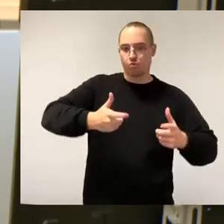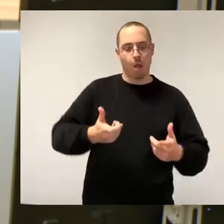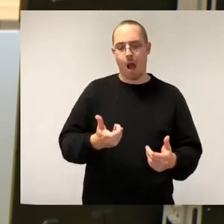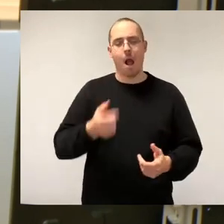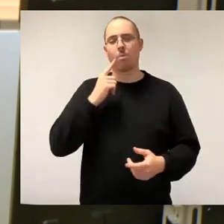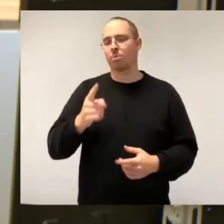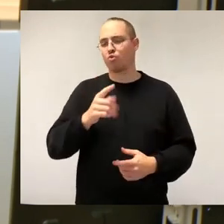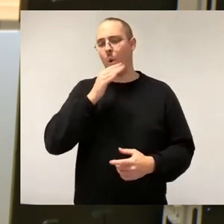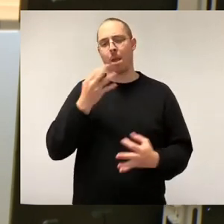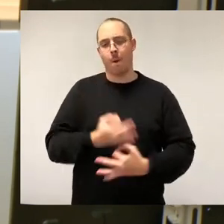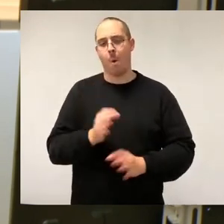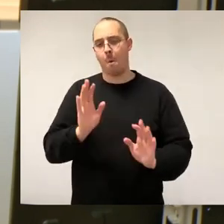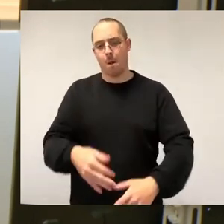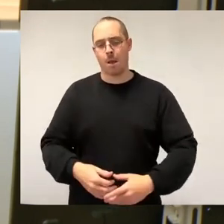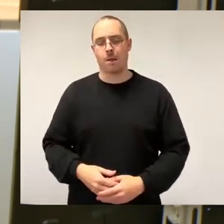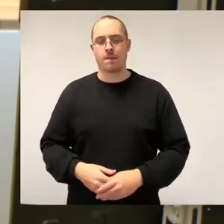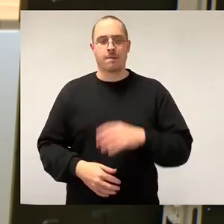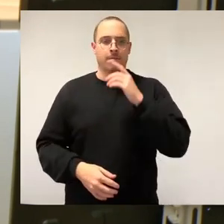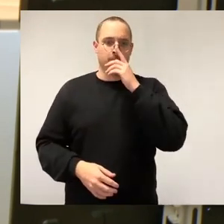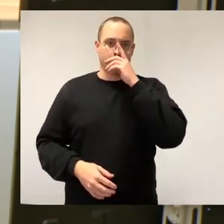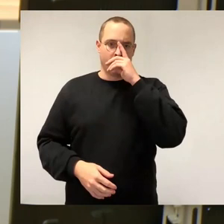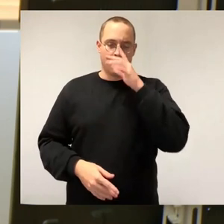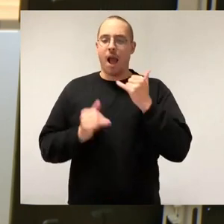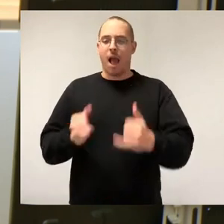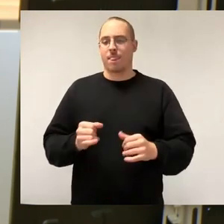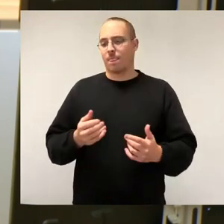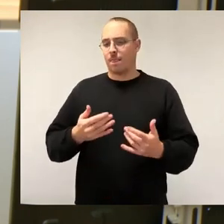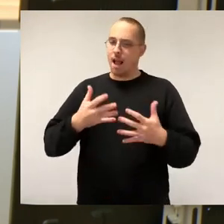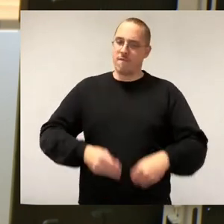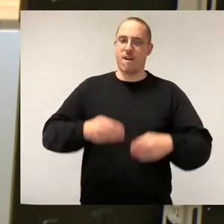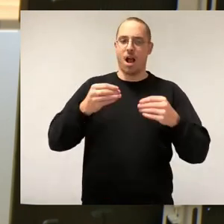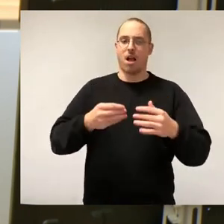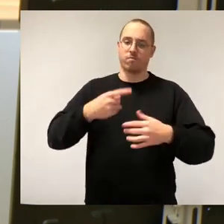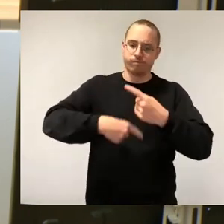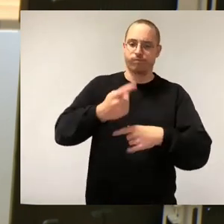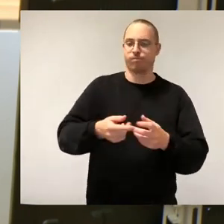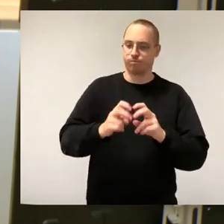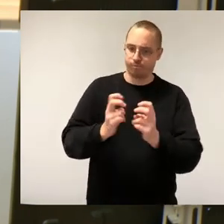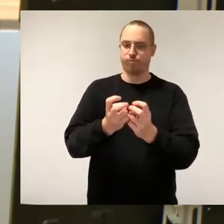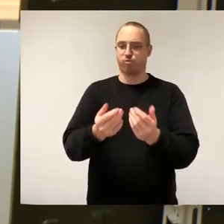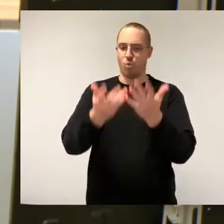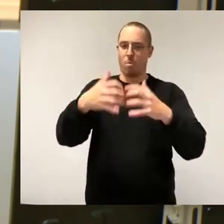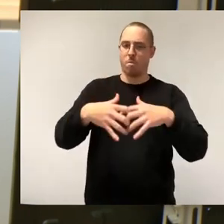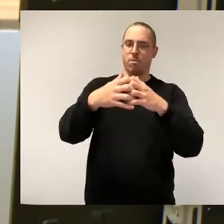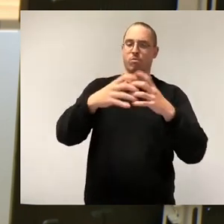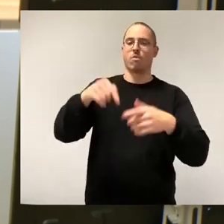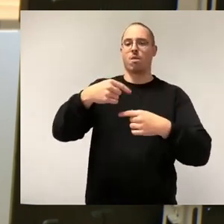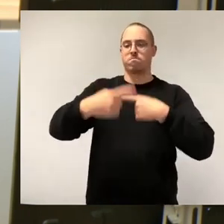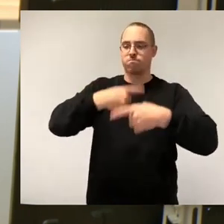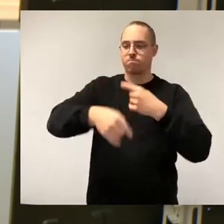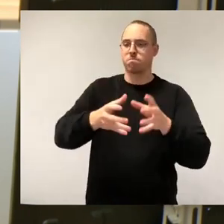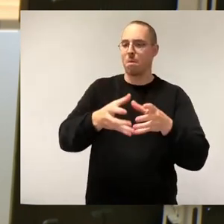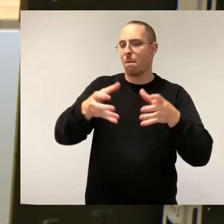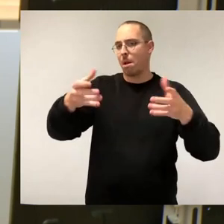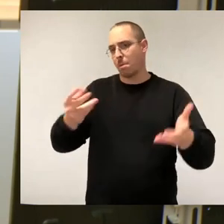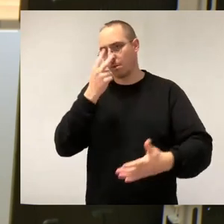weiterentwickeln kann, indem man eben diese sehr komplexen Dinge miteinander behandelt. Wir entsenden jeweils, wie auch in der Lenkungsgruppe zum